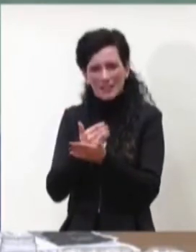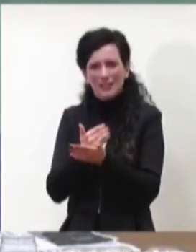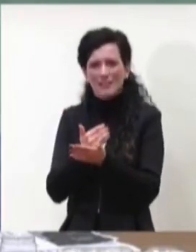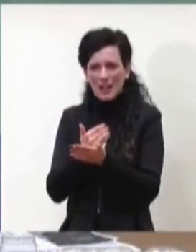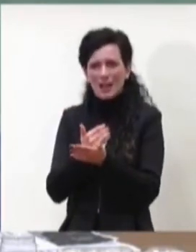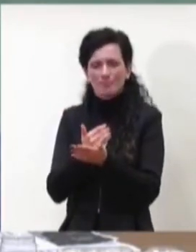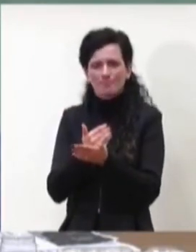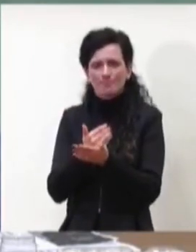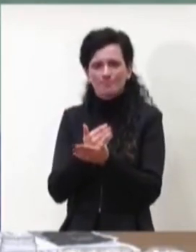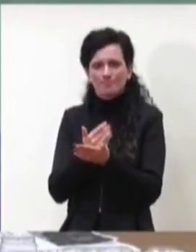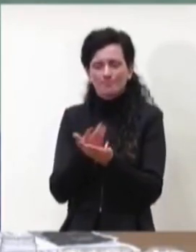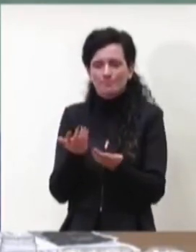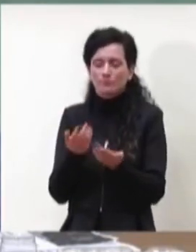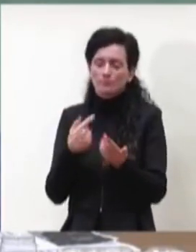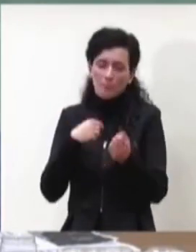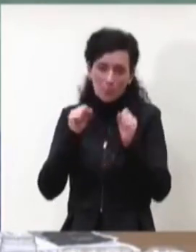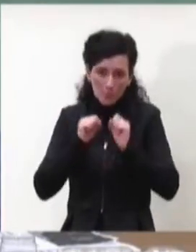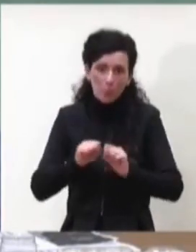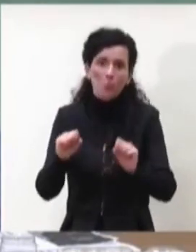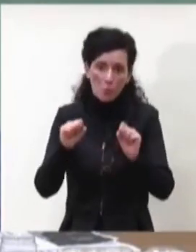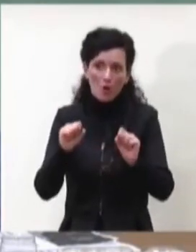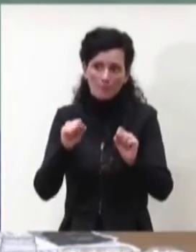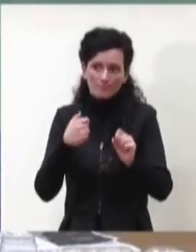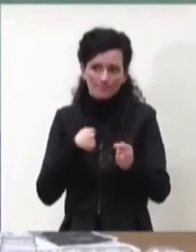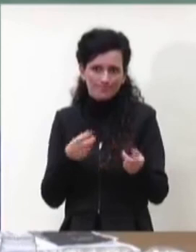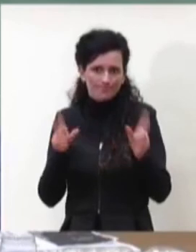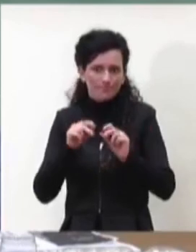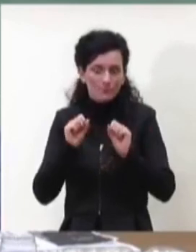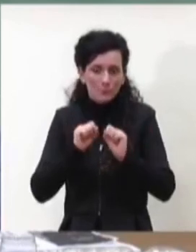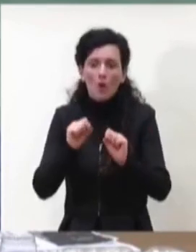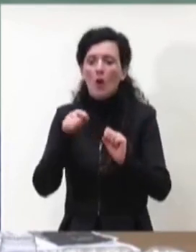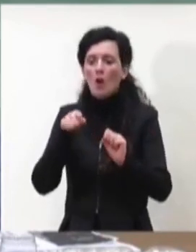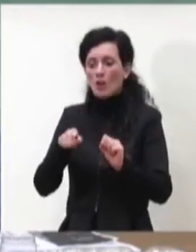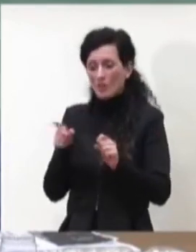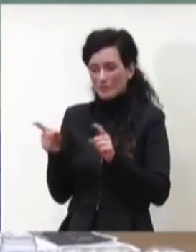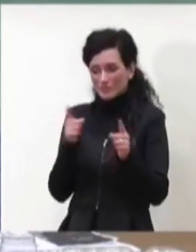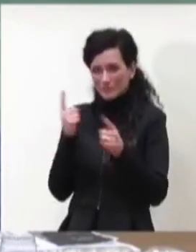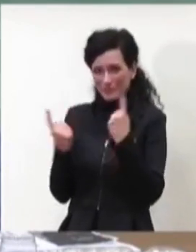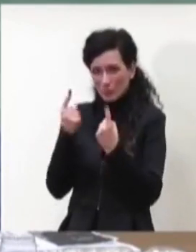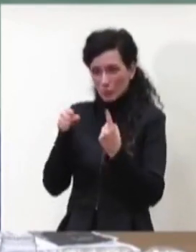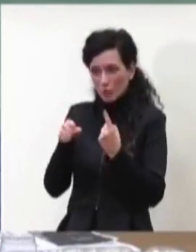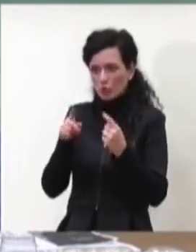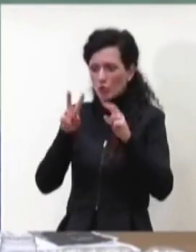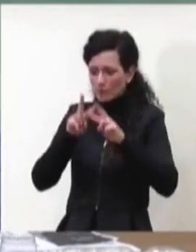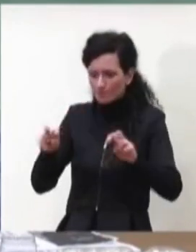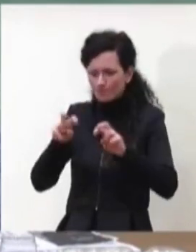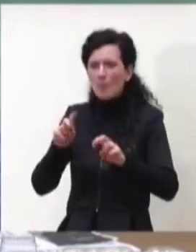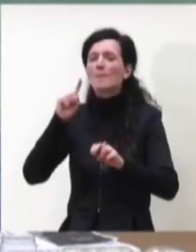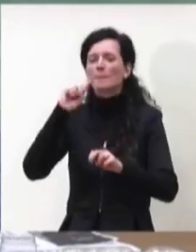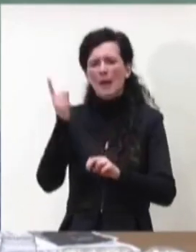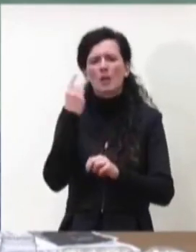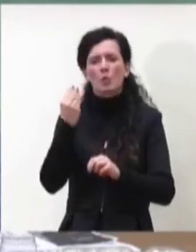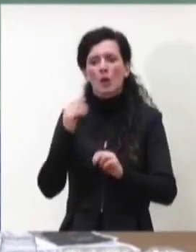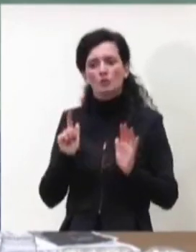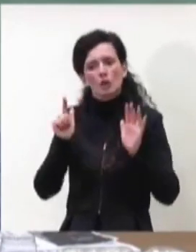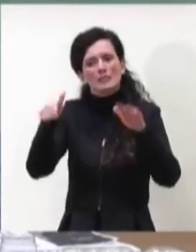che però potremmo, ribadisco, analizzare meglio la prossima settimana,